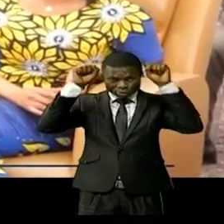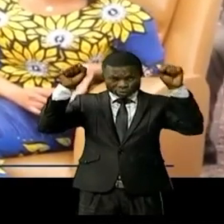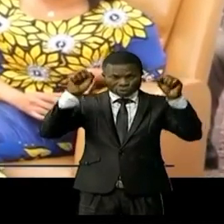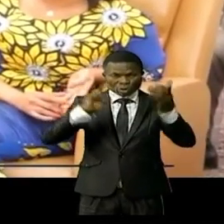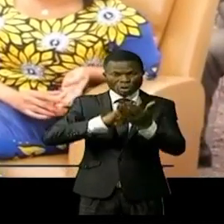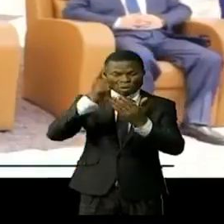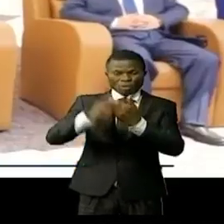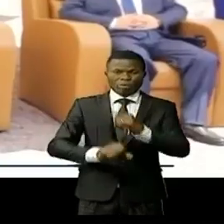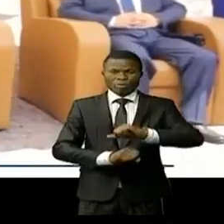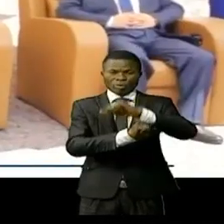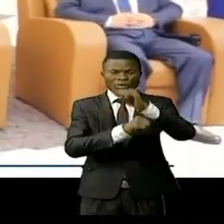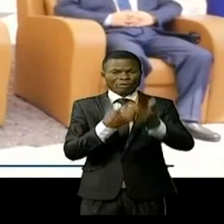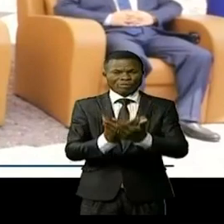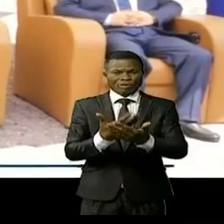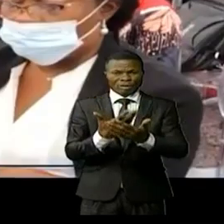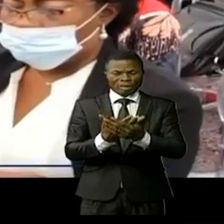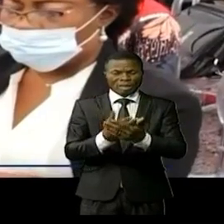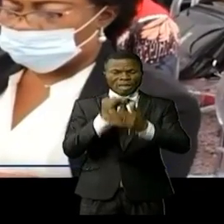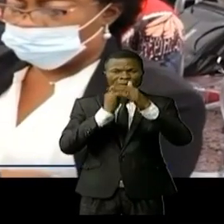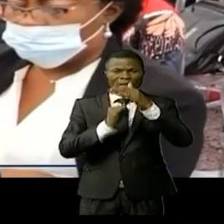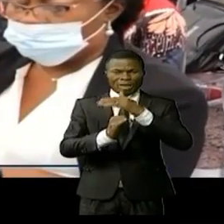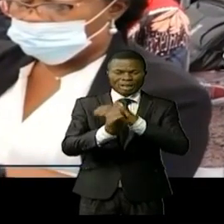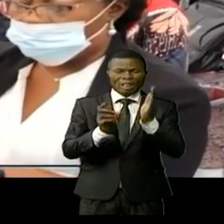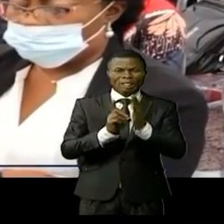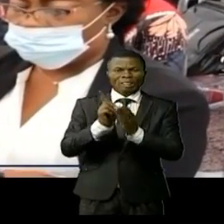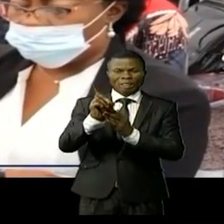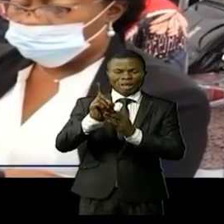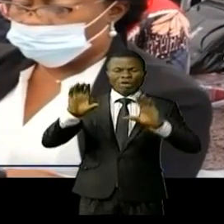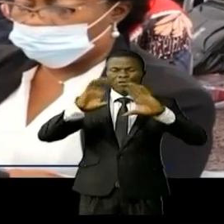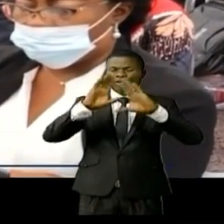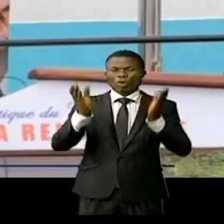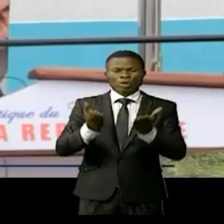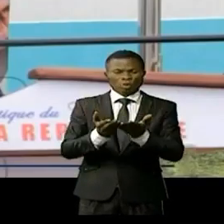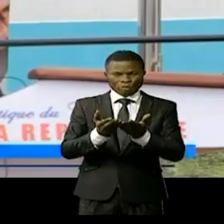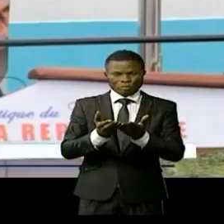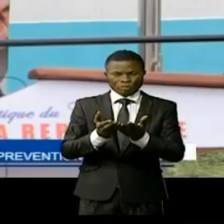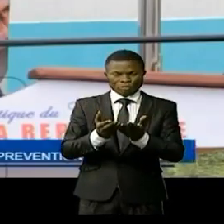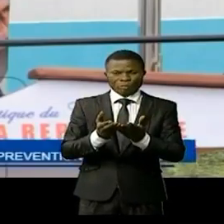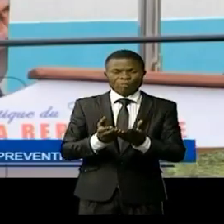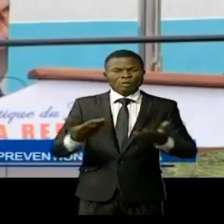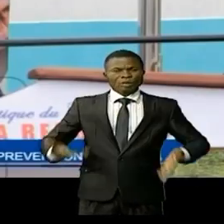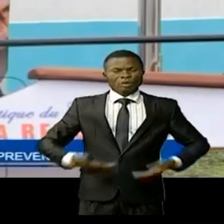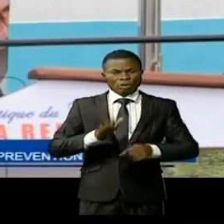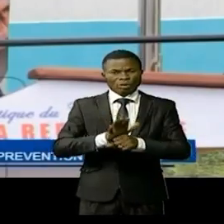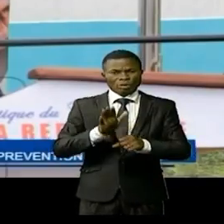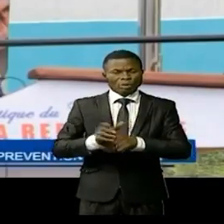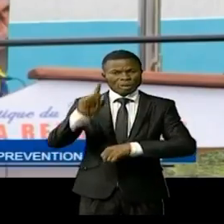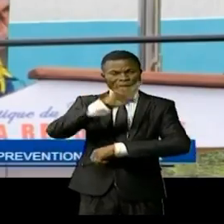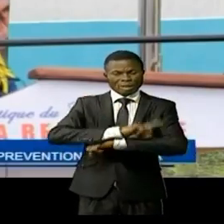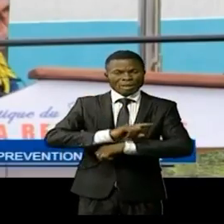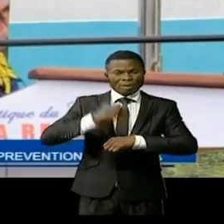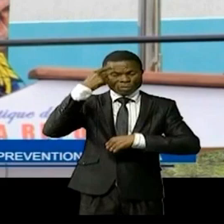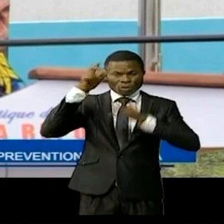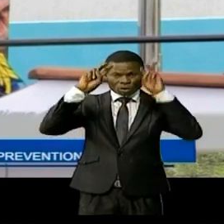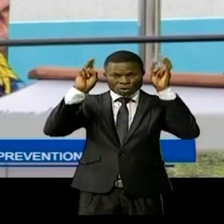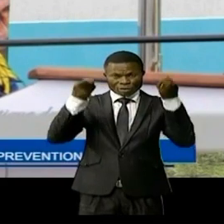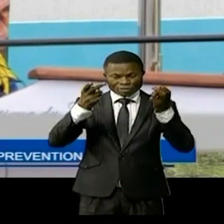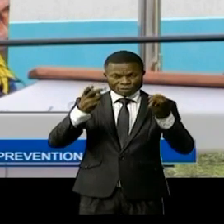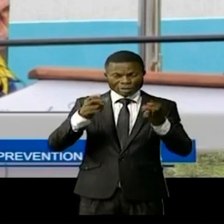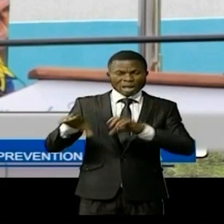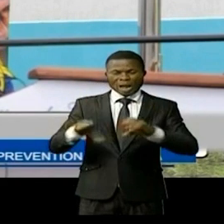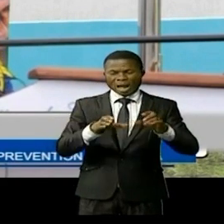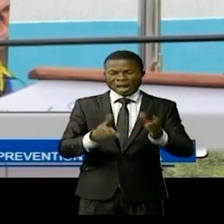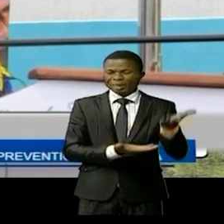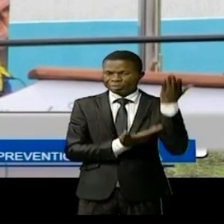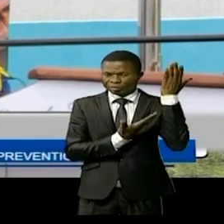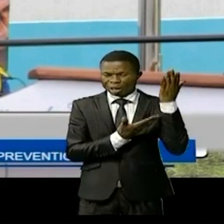programme d'appui d'urgence et intégré du développement communautaire Cette journée rêvait pour la ville de Kinshasa un événement très important